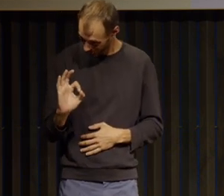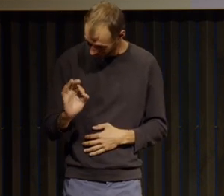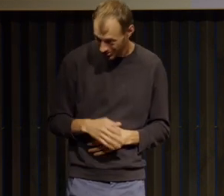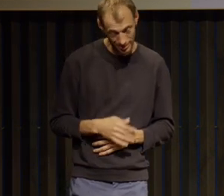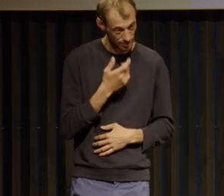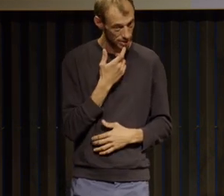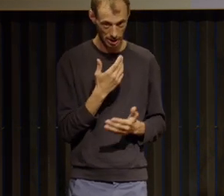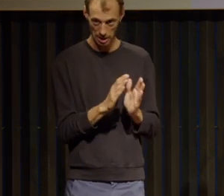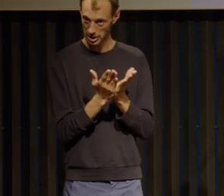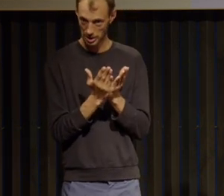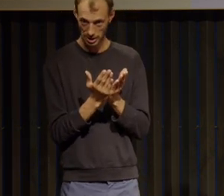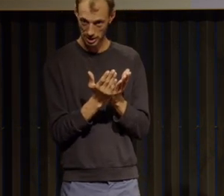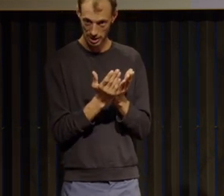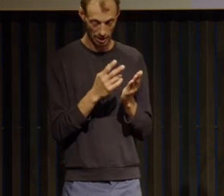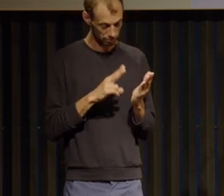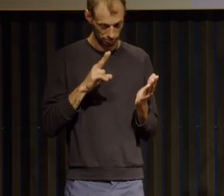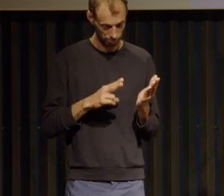livre le malade